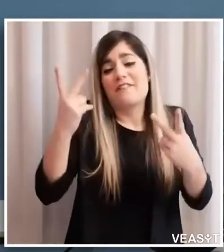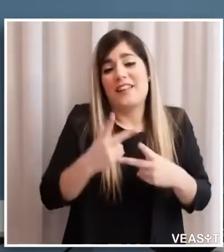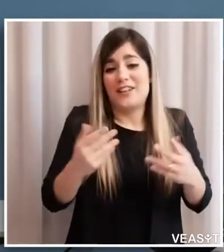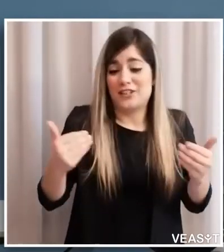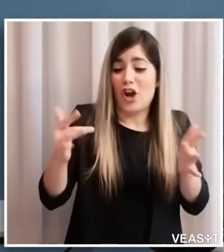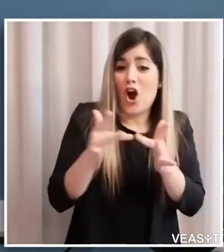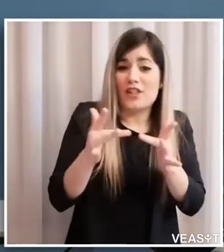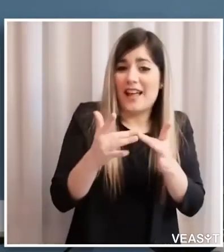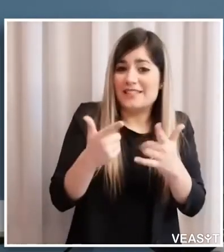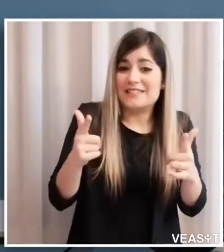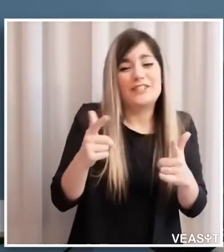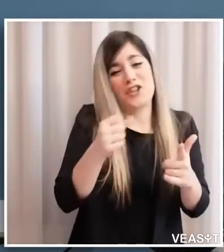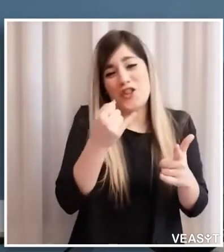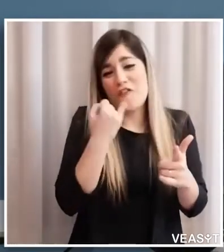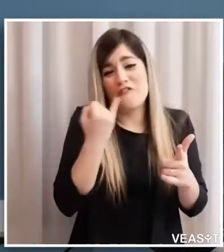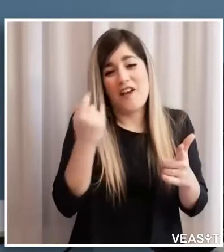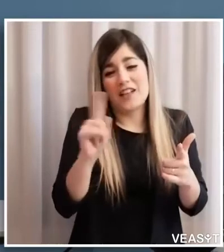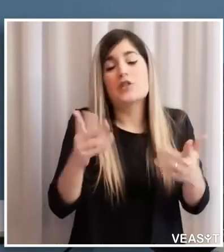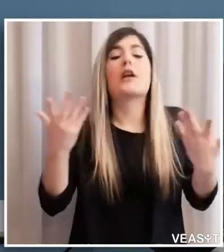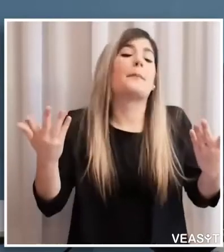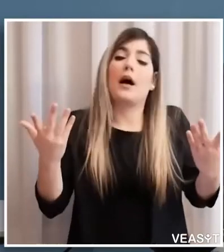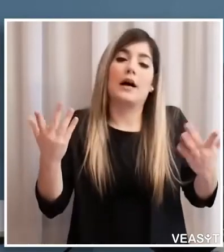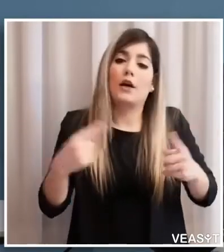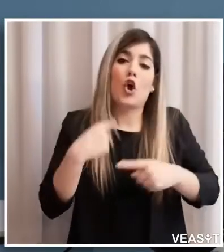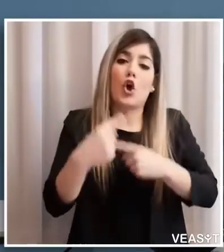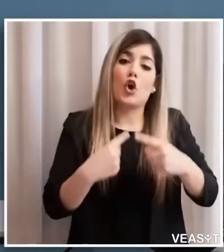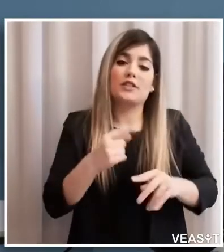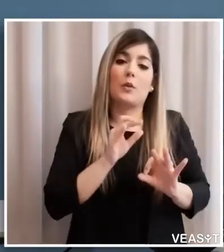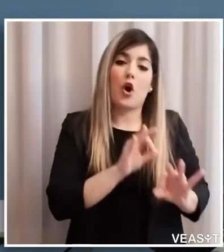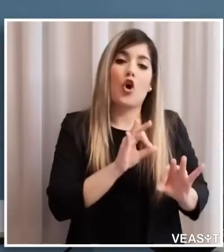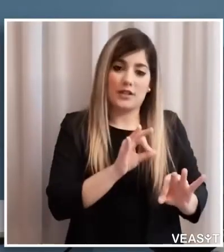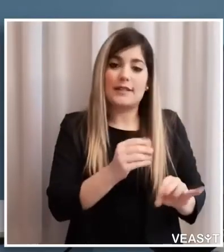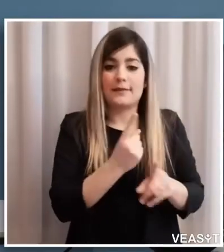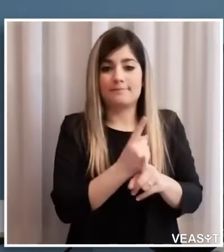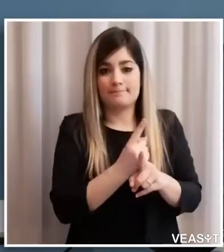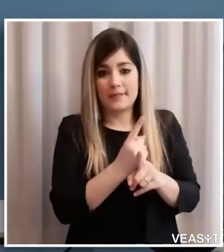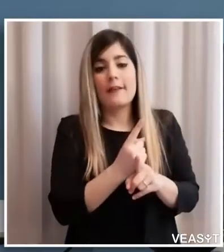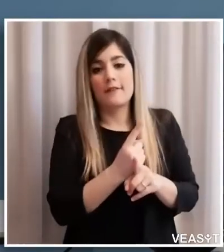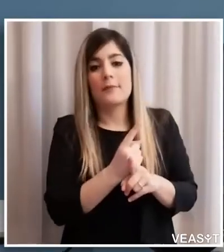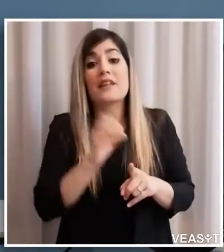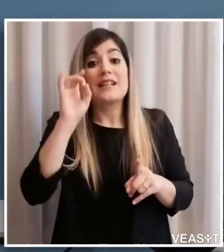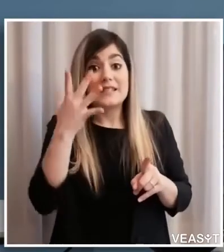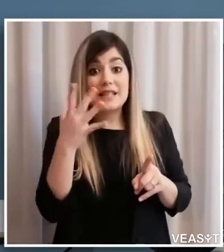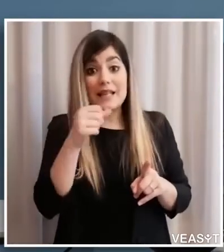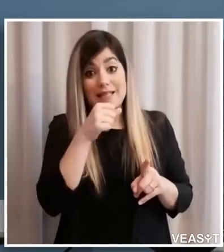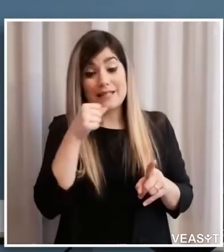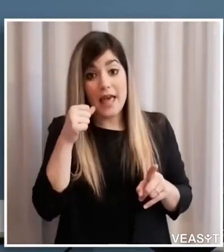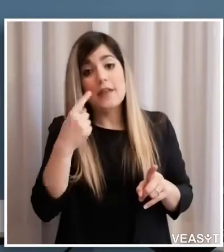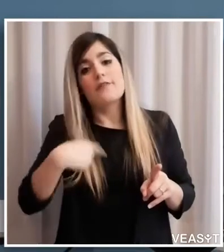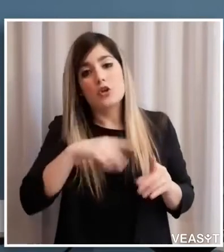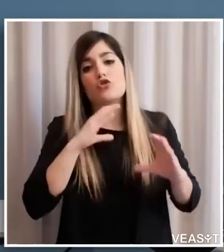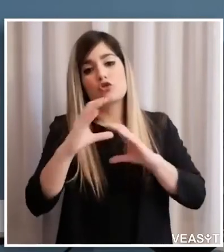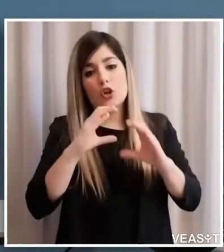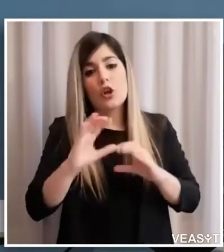confermato e se necessario e questo possiamo farlo senza altro faremo anche un'ulteriore conferma con circolare anche da istruire